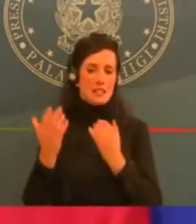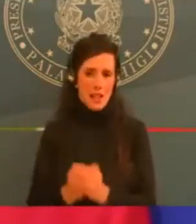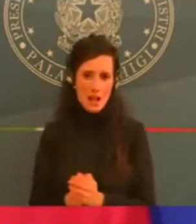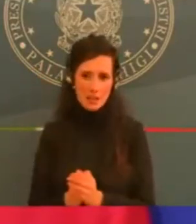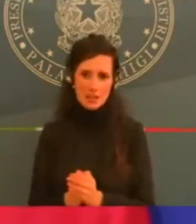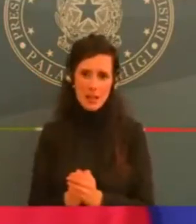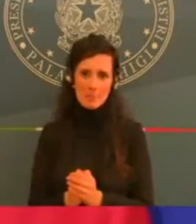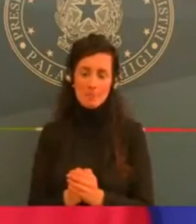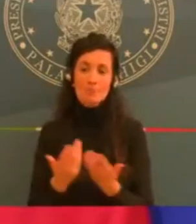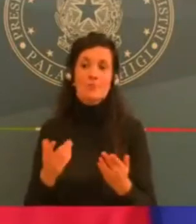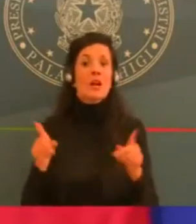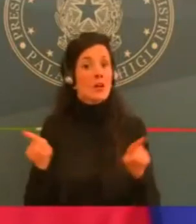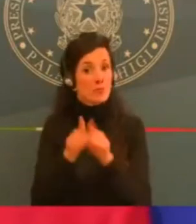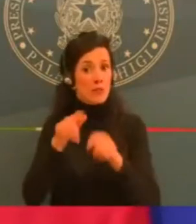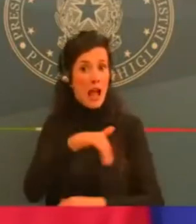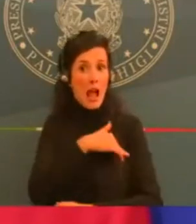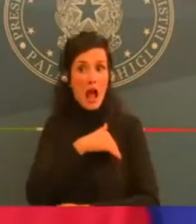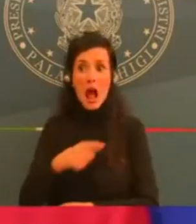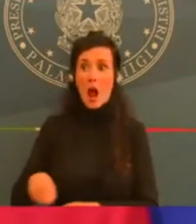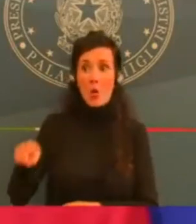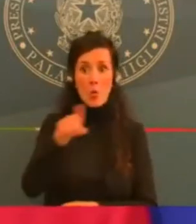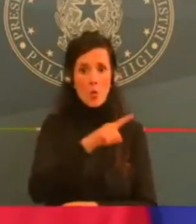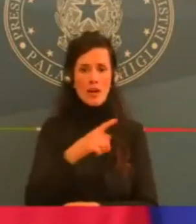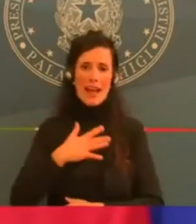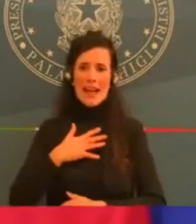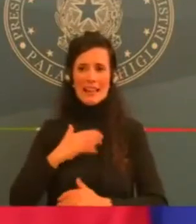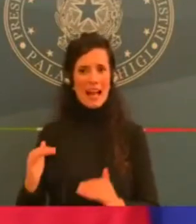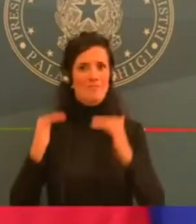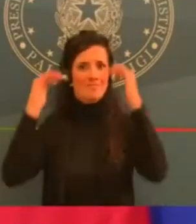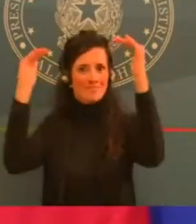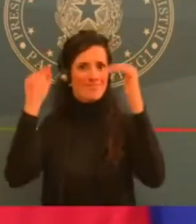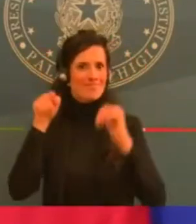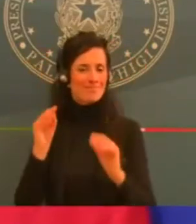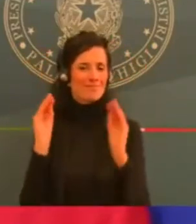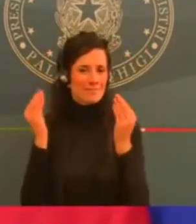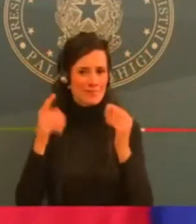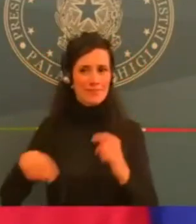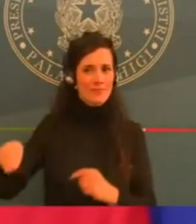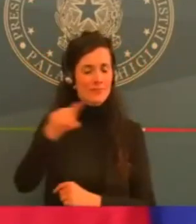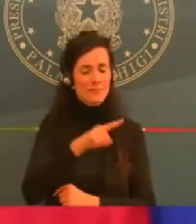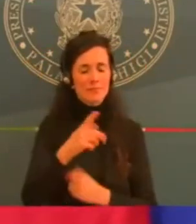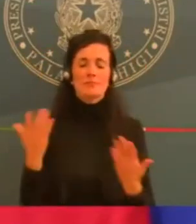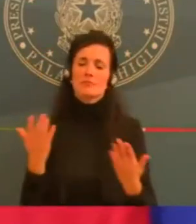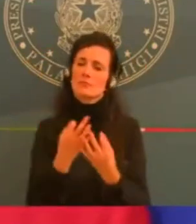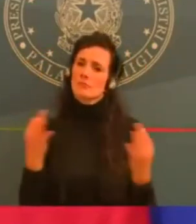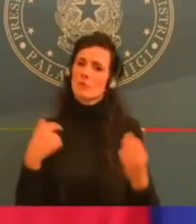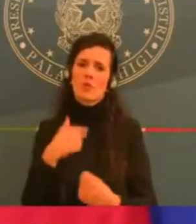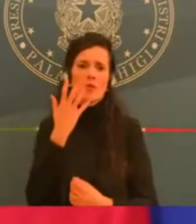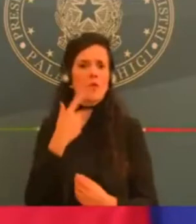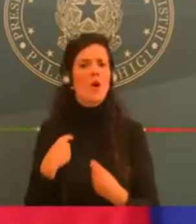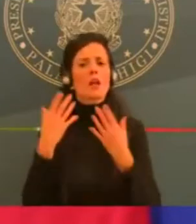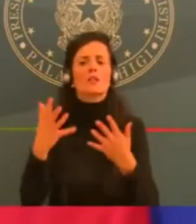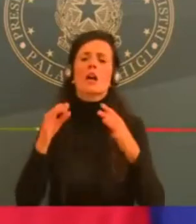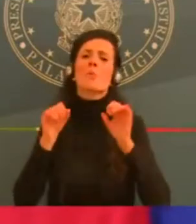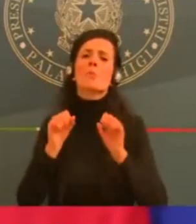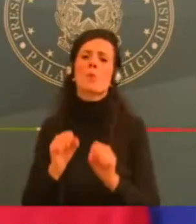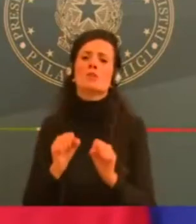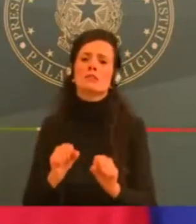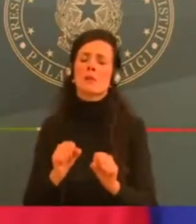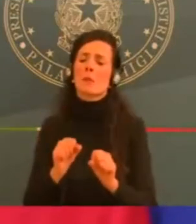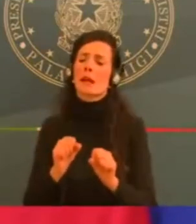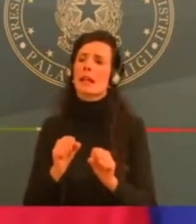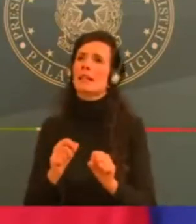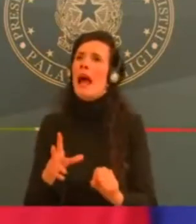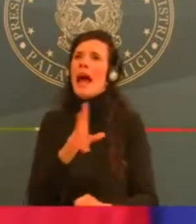la pienezza, la ricchezza di un'offerta didattica che ovviamente prevede anche un'interrelazione in presenza